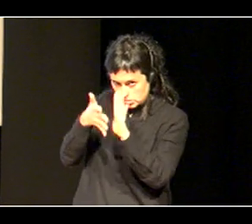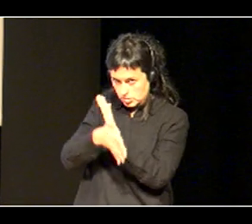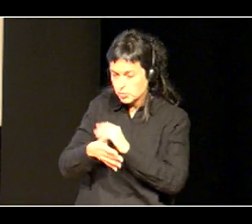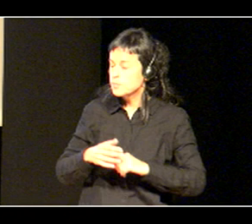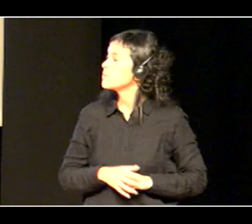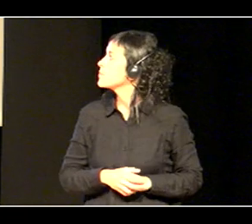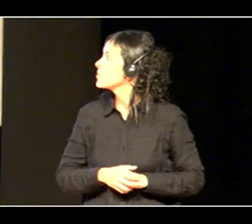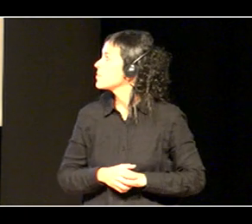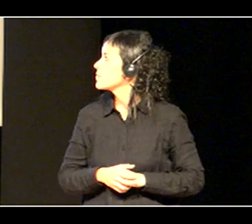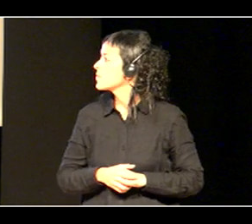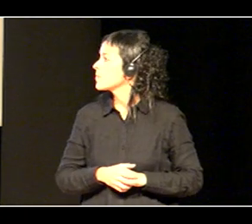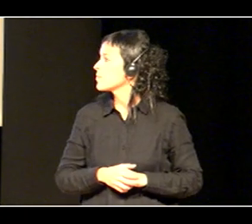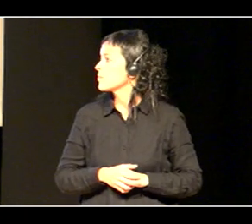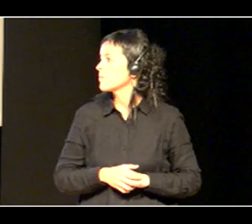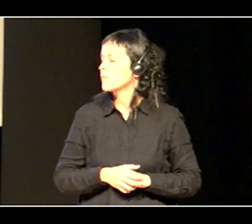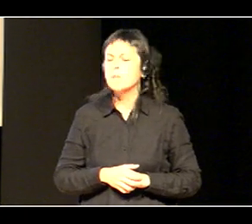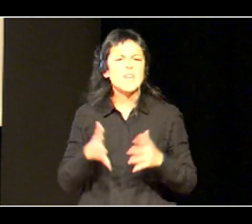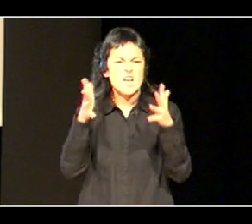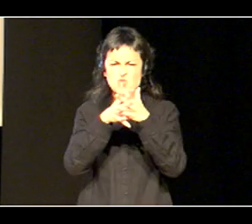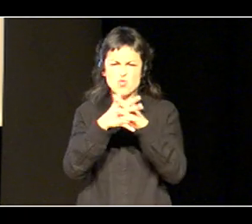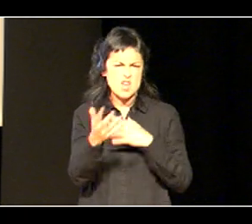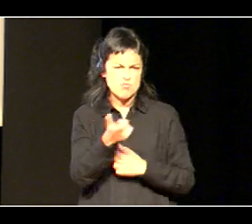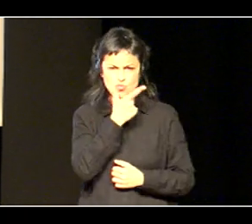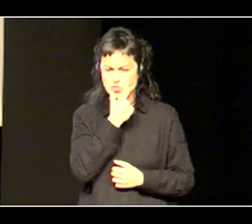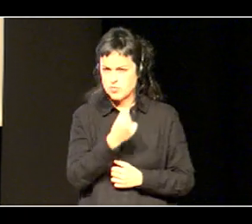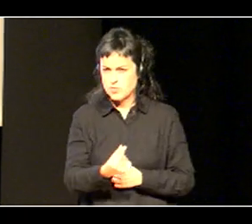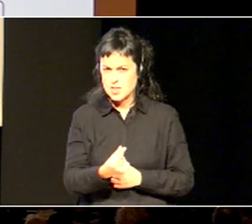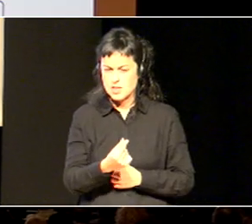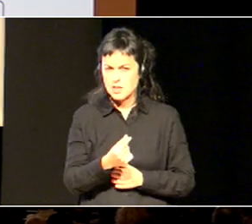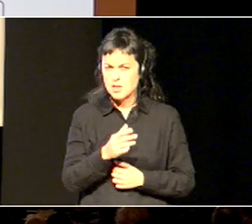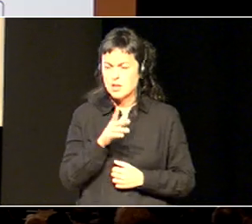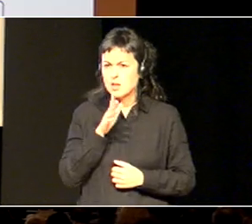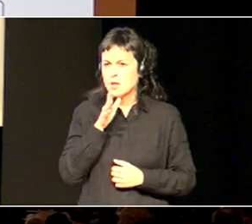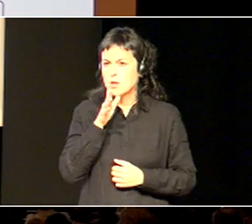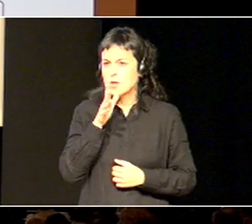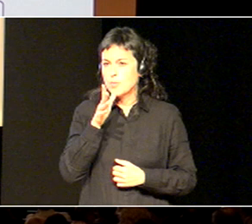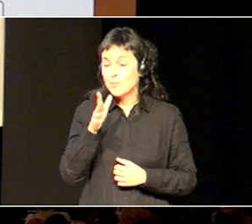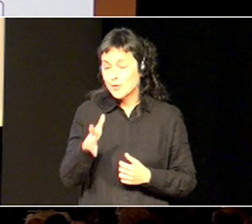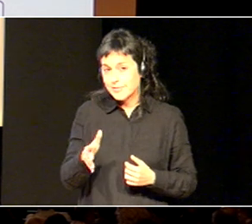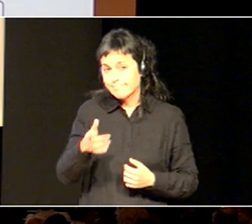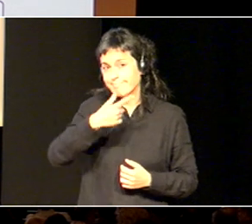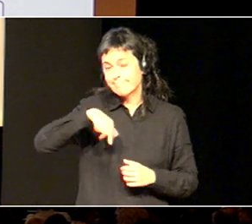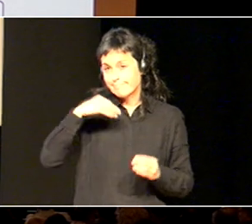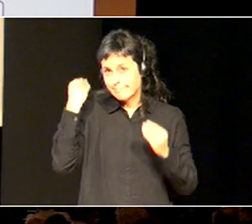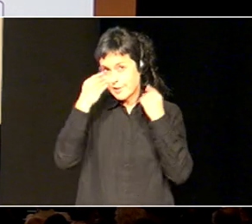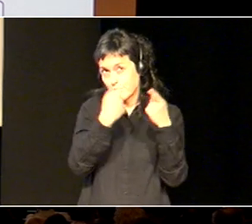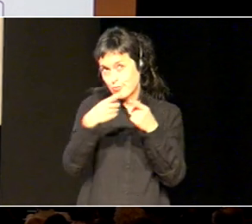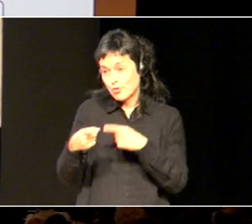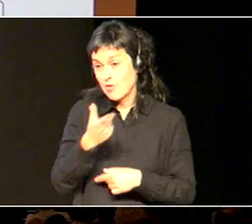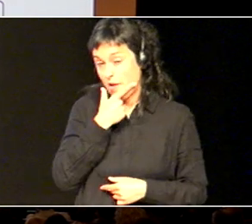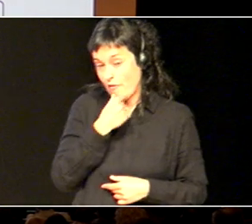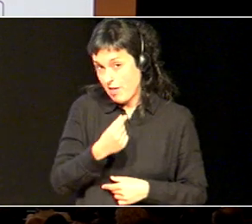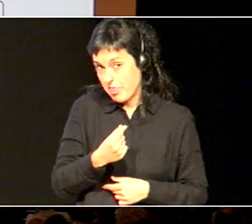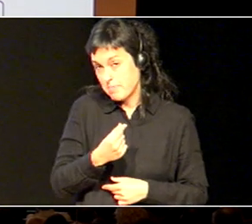Oso erresa izan da egitura, zen eta pentsaten dugu gauzak, naiz eta errezak izan, errezak